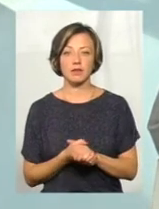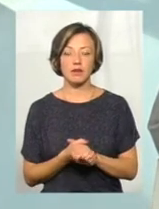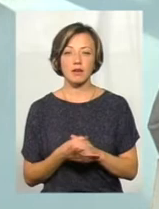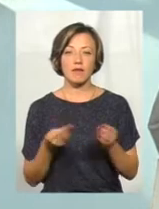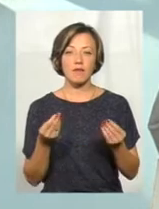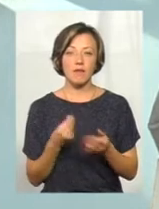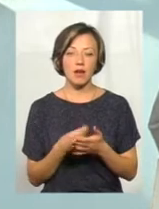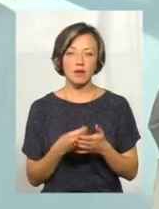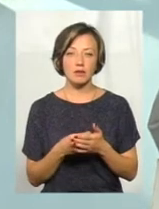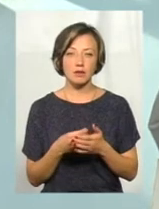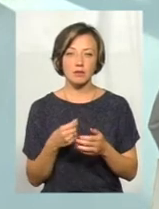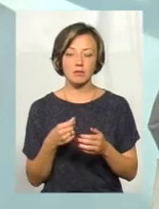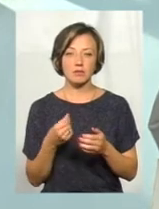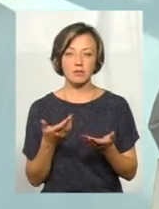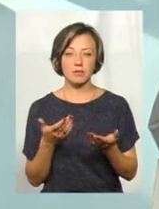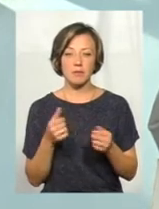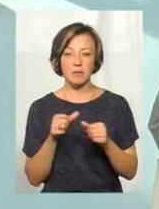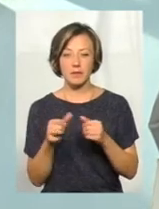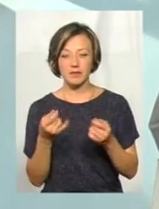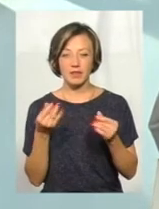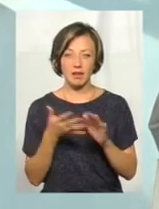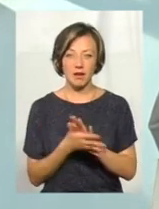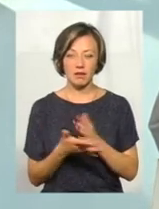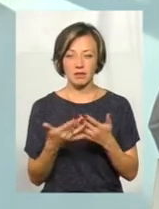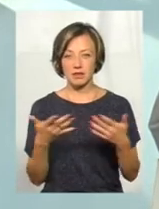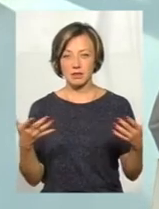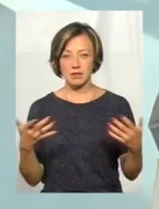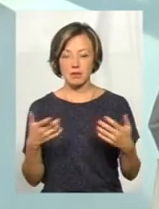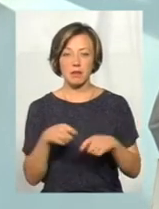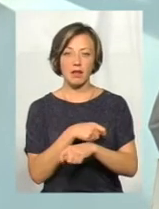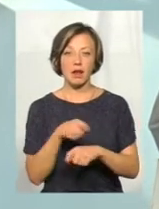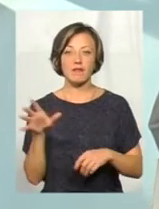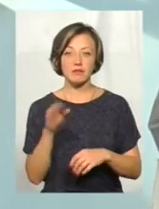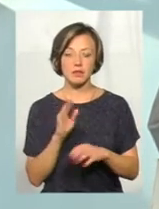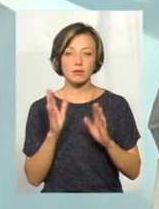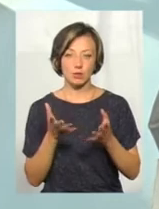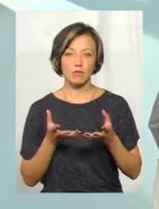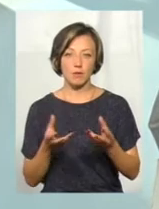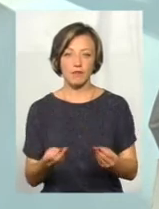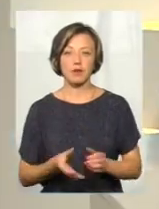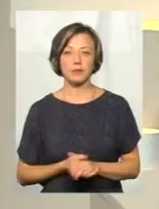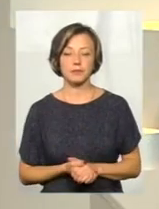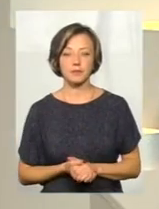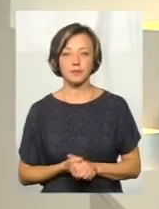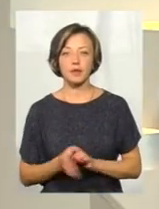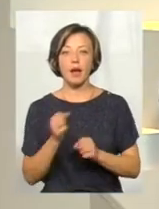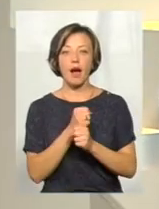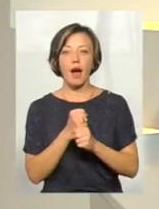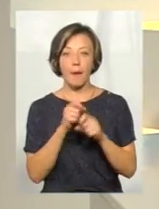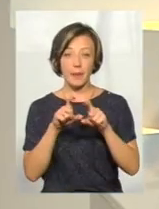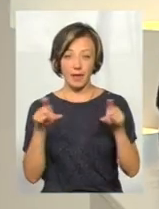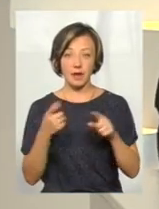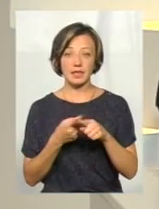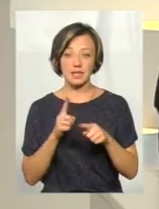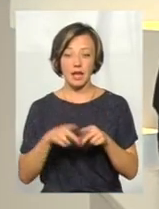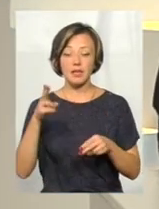вартості паливного, якихось витратних матеріалів. Я думаю, все це буде мати вплив. Тобто аптека, по своїй суті,